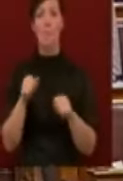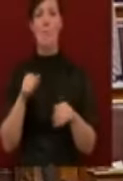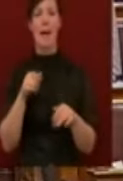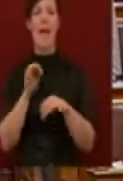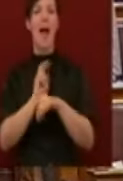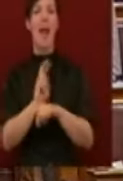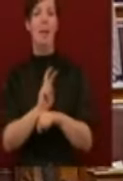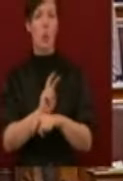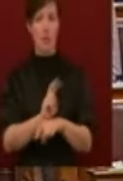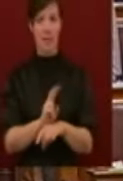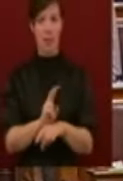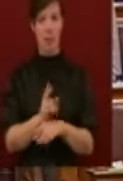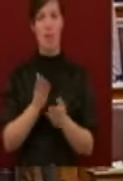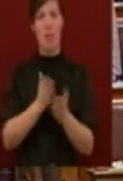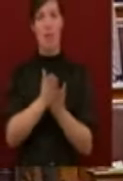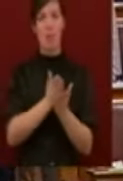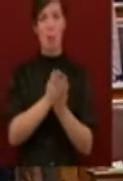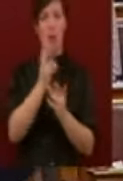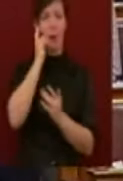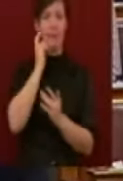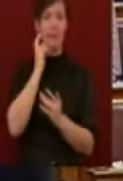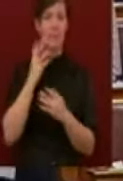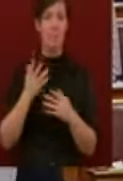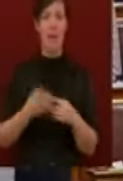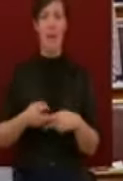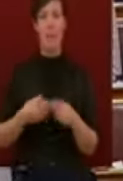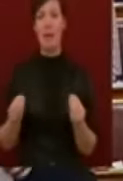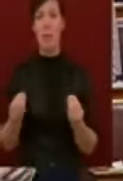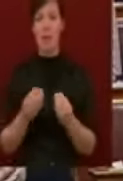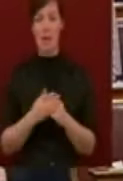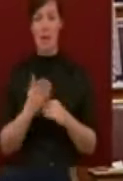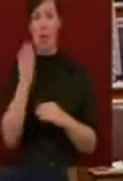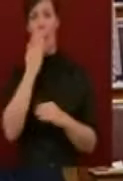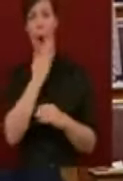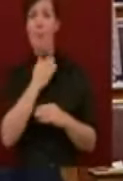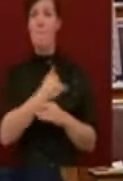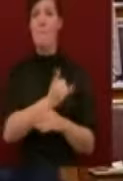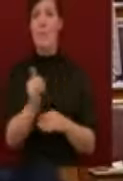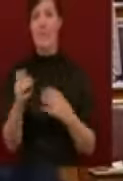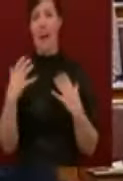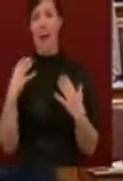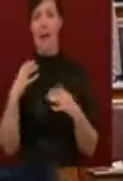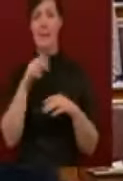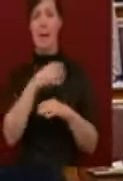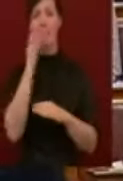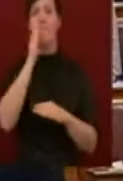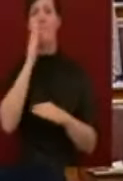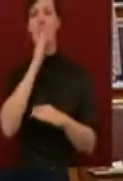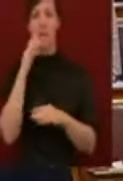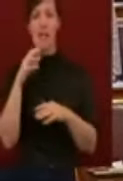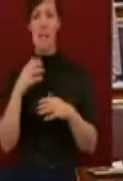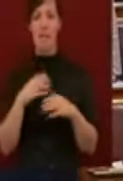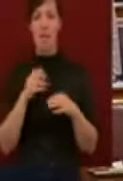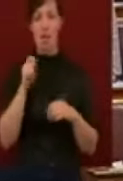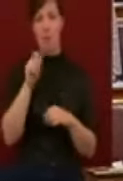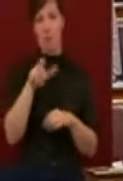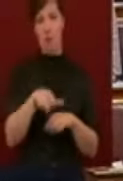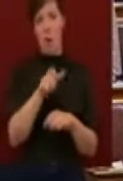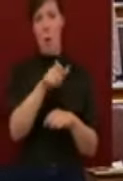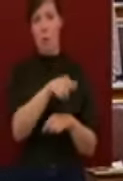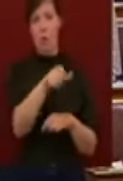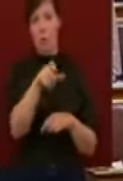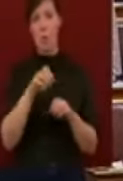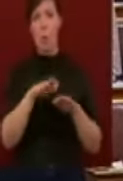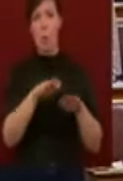intézmények függetlenségén, ha minden elvileg független pozícióra a Fideszest ültetnek a főbírói széktől a médiatestületekig, ha